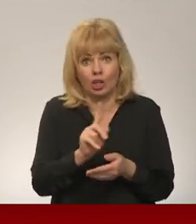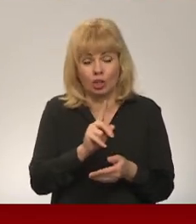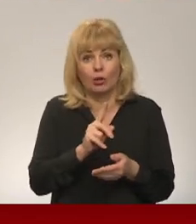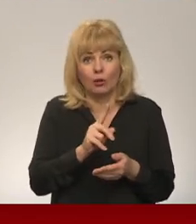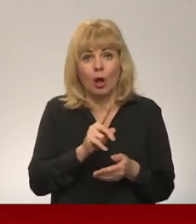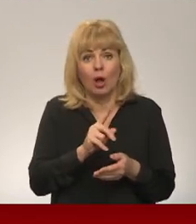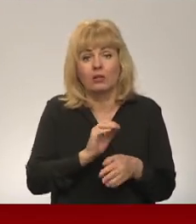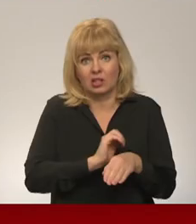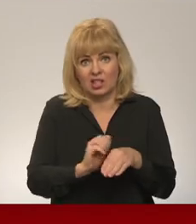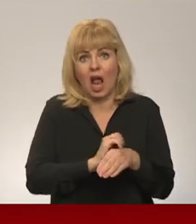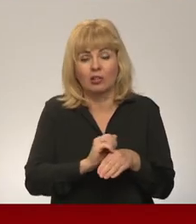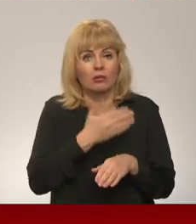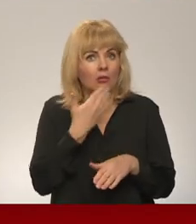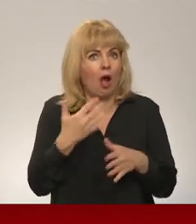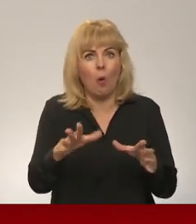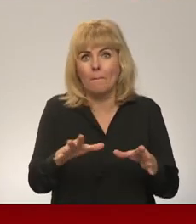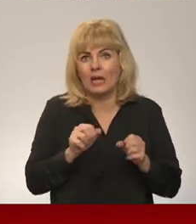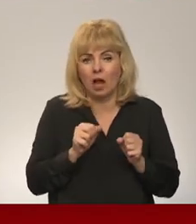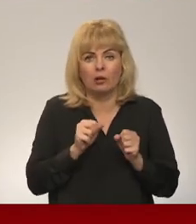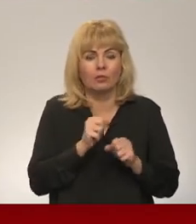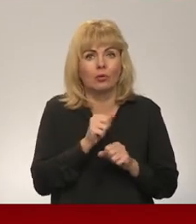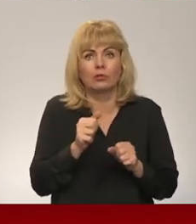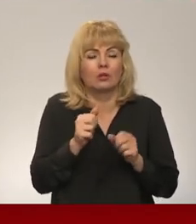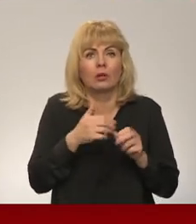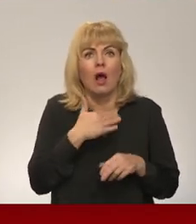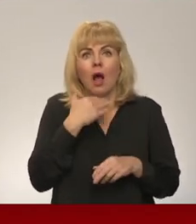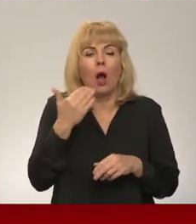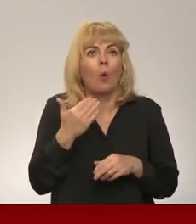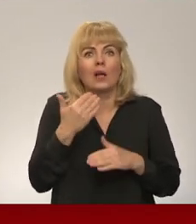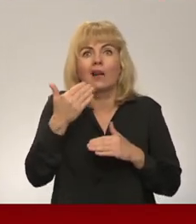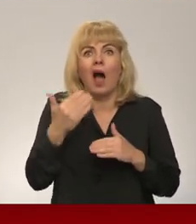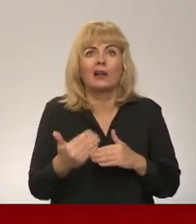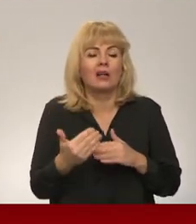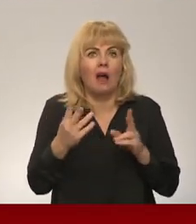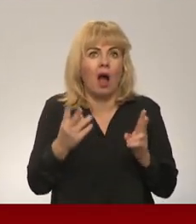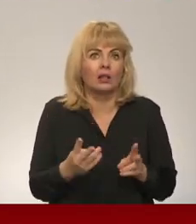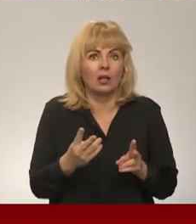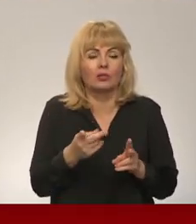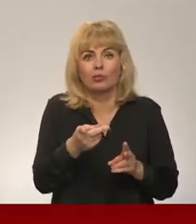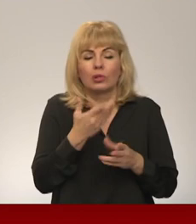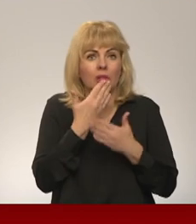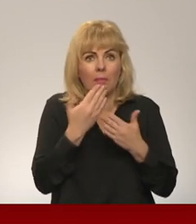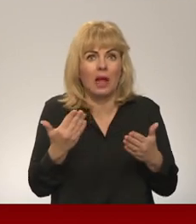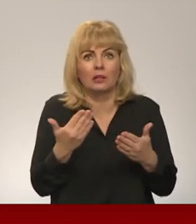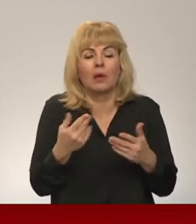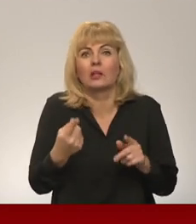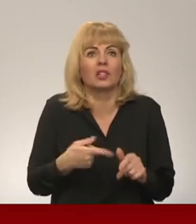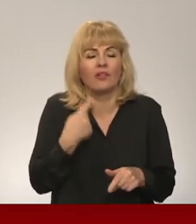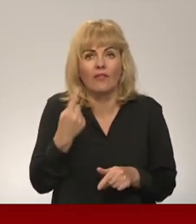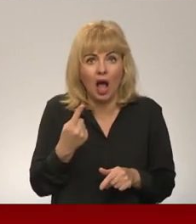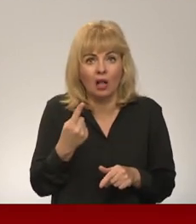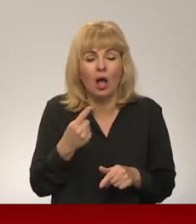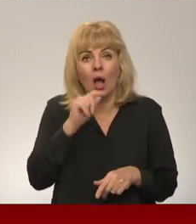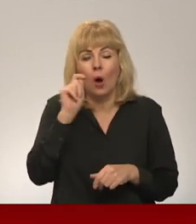pieņemam, tas ir kaut kas ārkārtējis. Ja tas ir galējais, kas tad vēl? Brūnis Ukraiņas